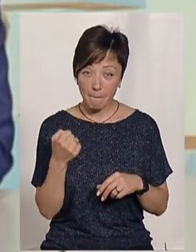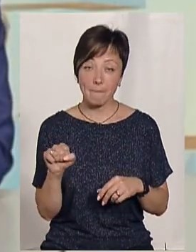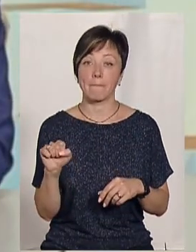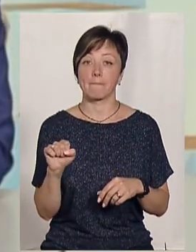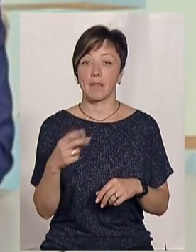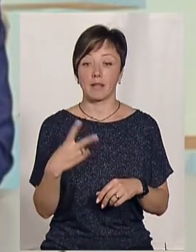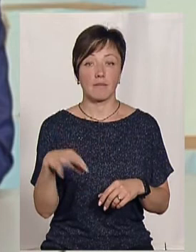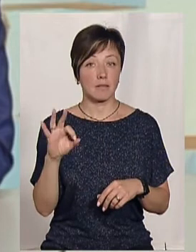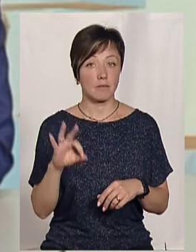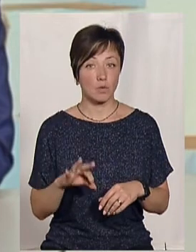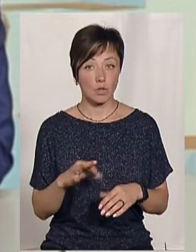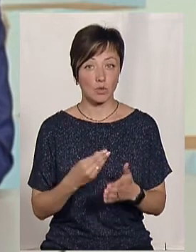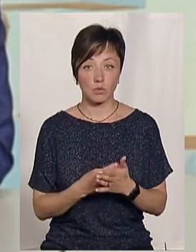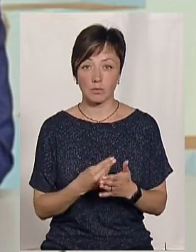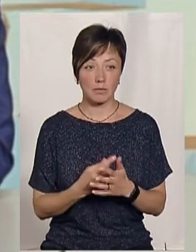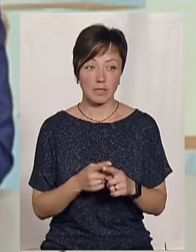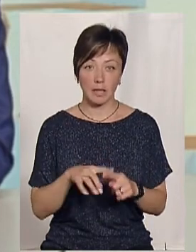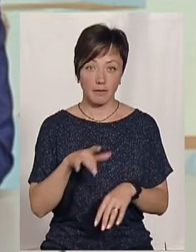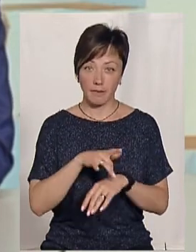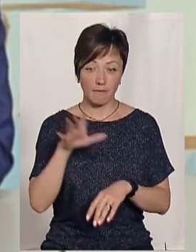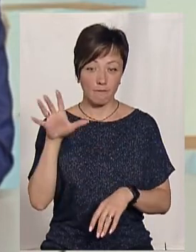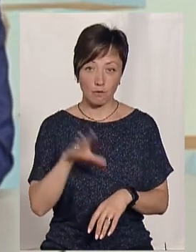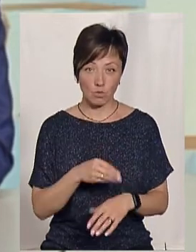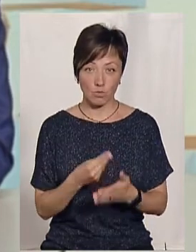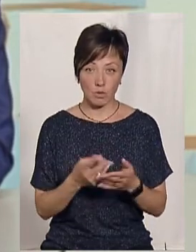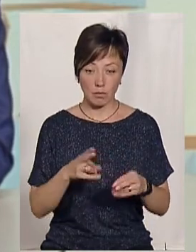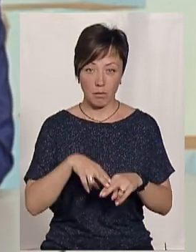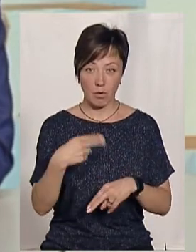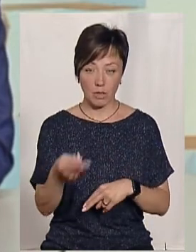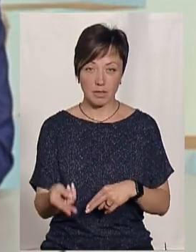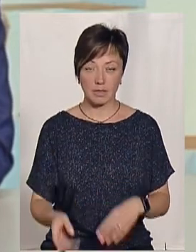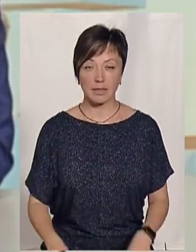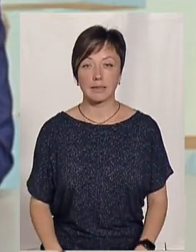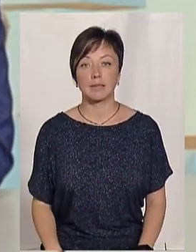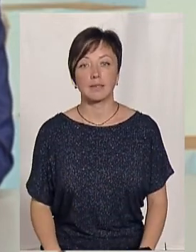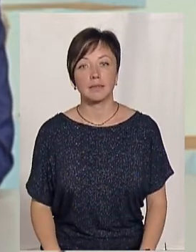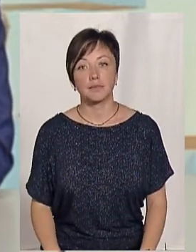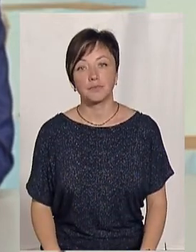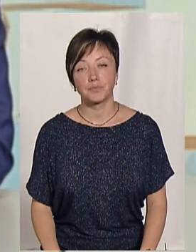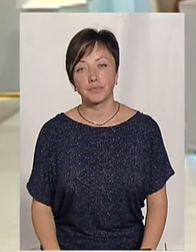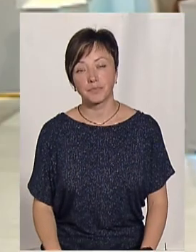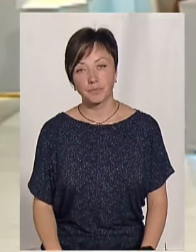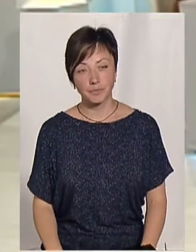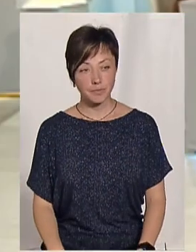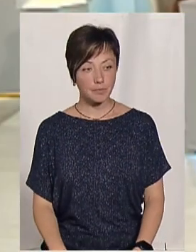% платити від суми. Це ж не всю суму, яку треба погасити. Ці всі витрати, так.